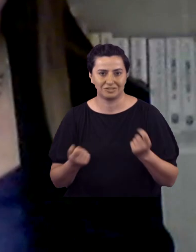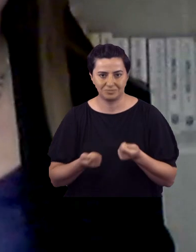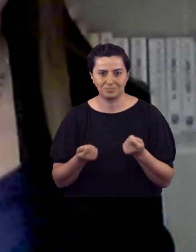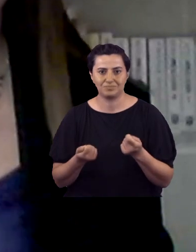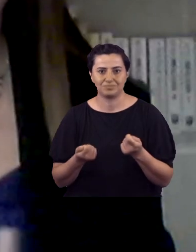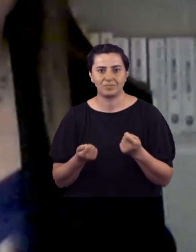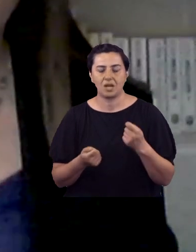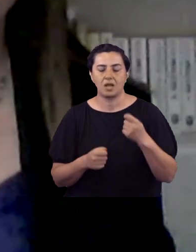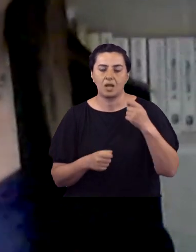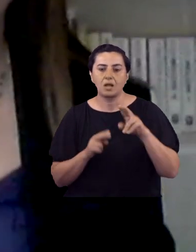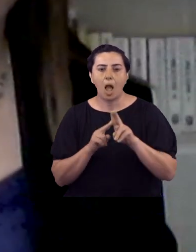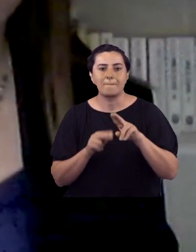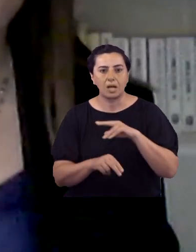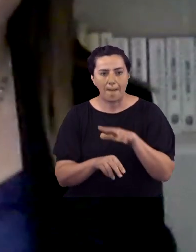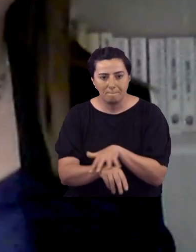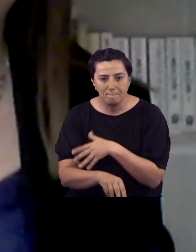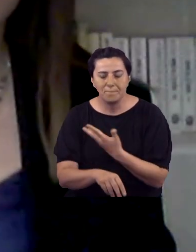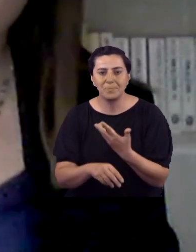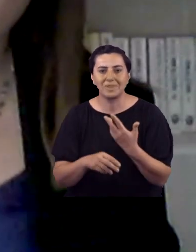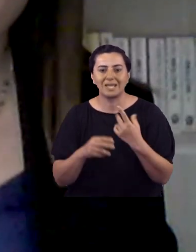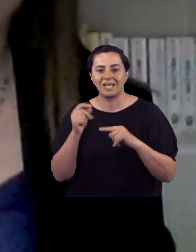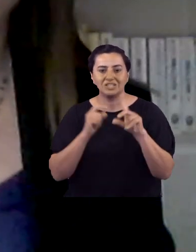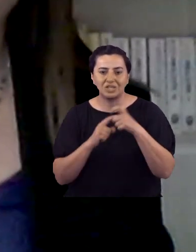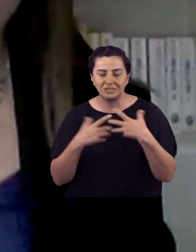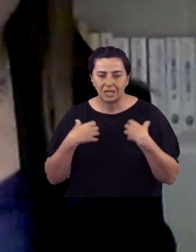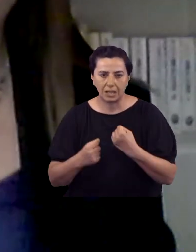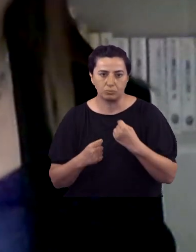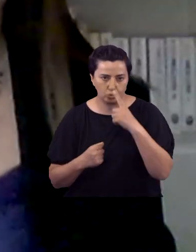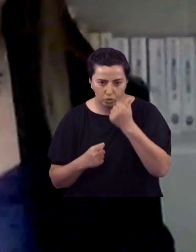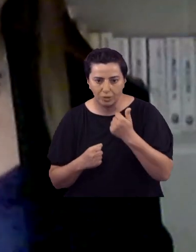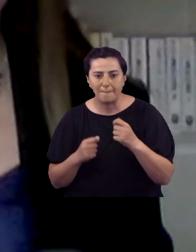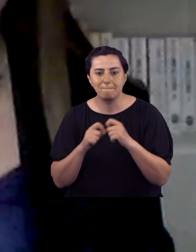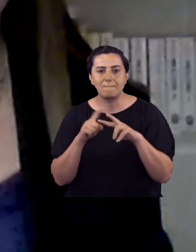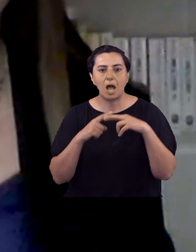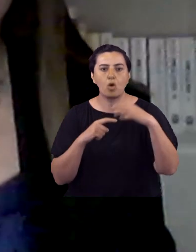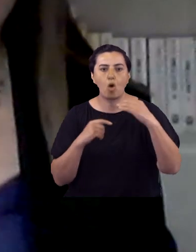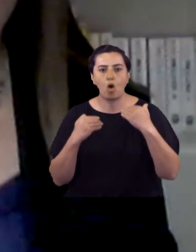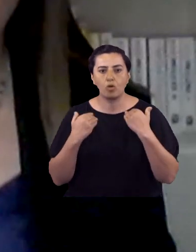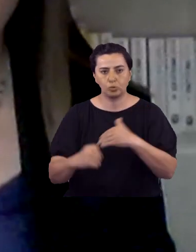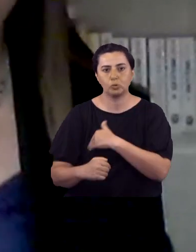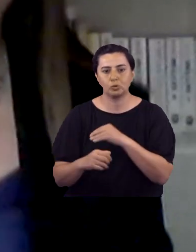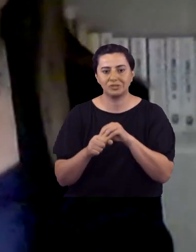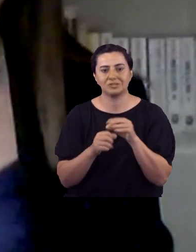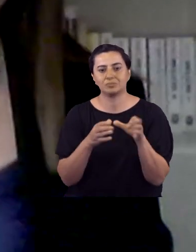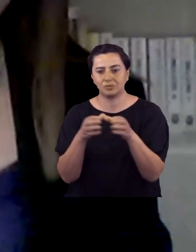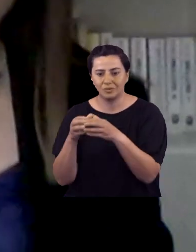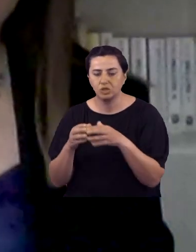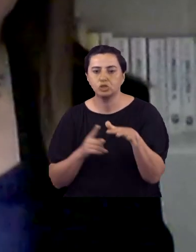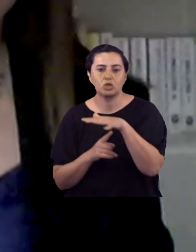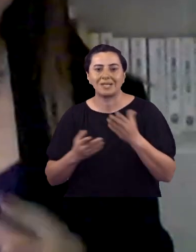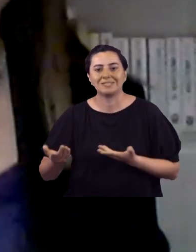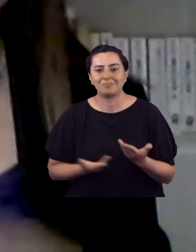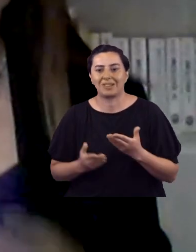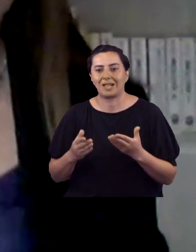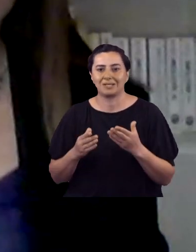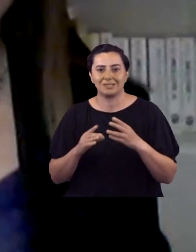iş birliği içerisinde kaymakamlık, şönim, ilçe sağlık müdürlüğü, baro ve sosyal hizmetler yer almakta. Onlarla beraber